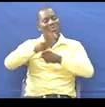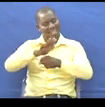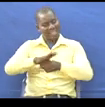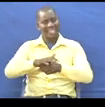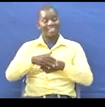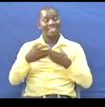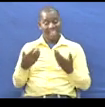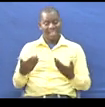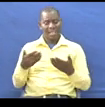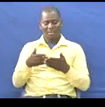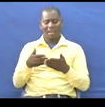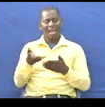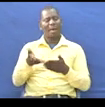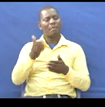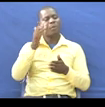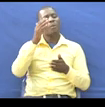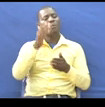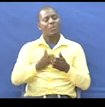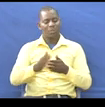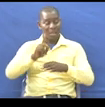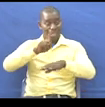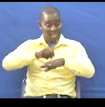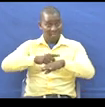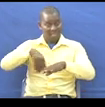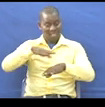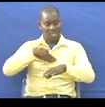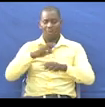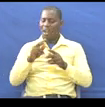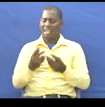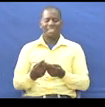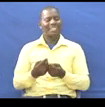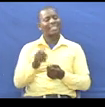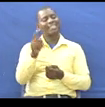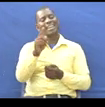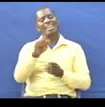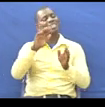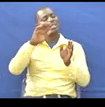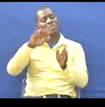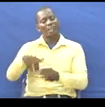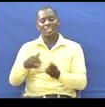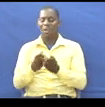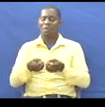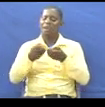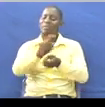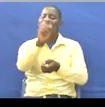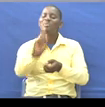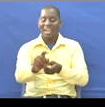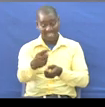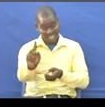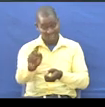Apo Tuwe Tumifikia Mwisho Wakipindichetu Lakini Nisikwache Hivivi Nomba Ni Waache Na Suali Lifu Atalo